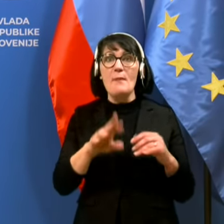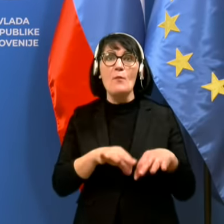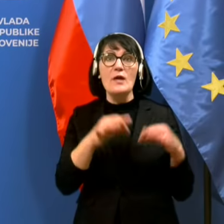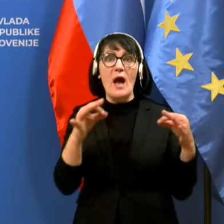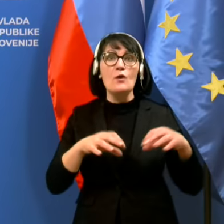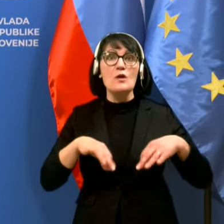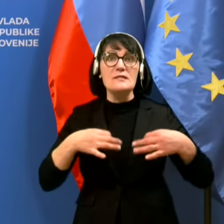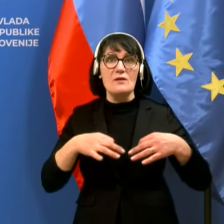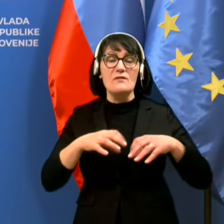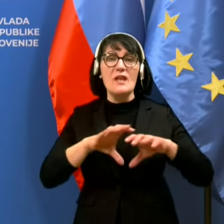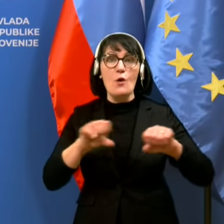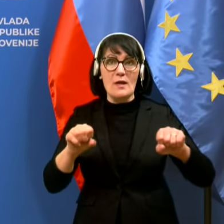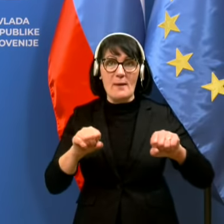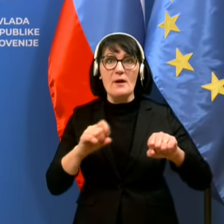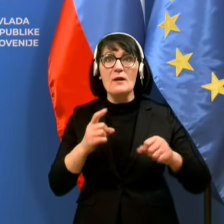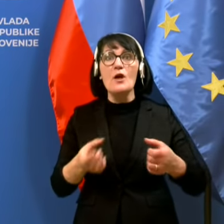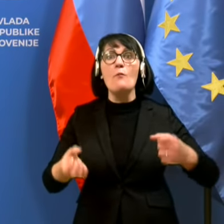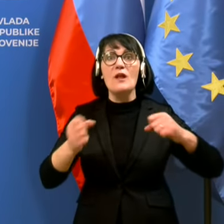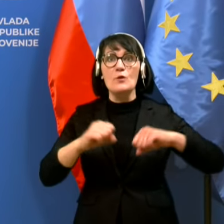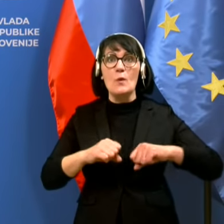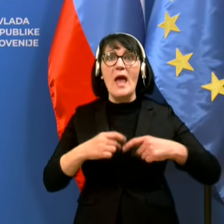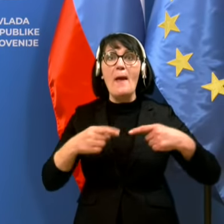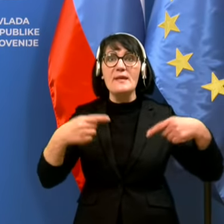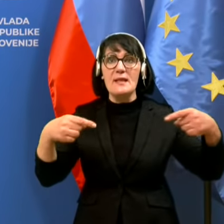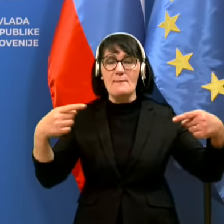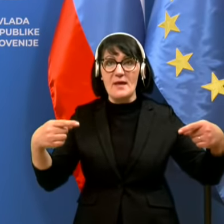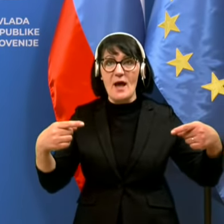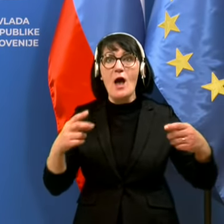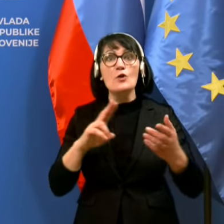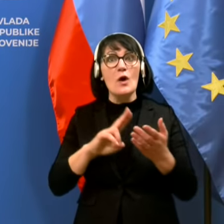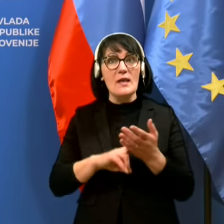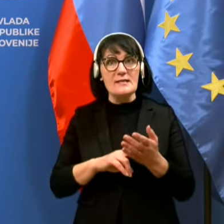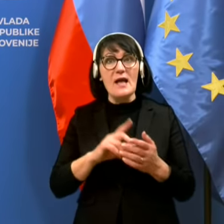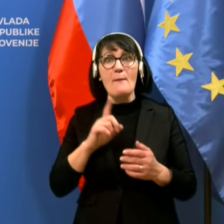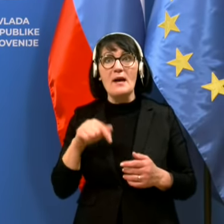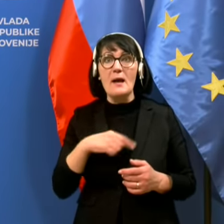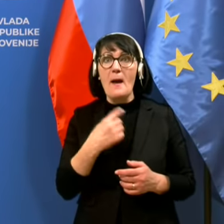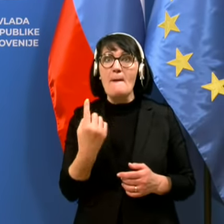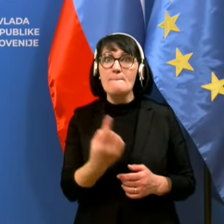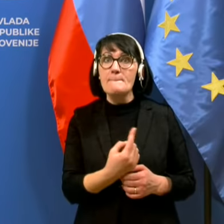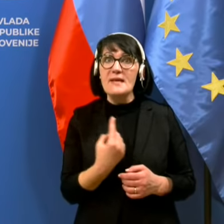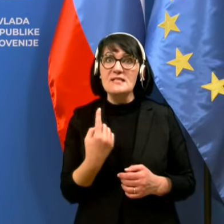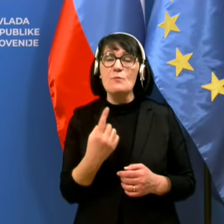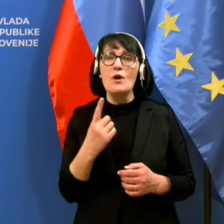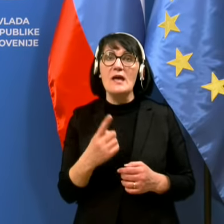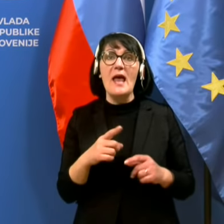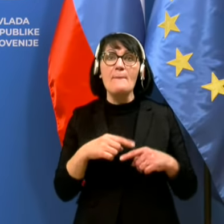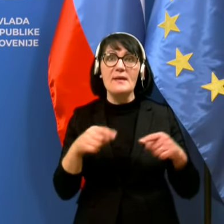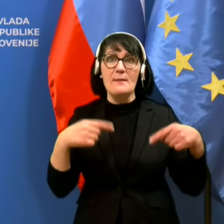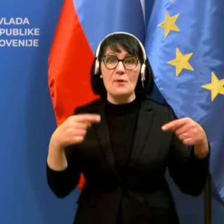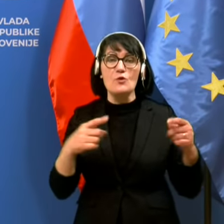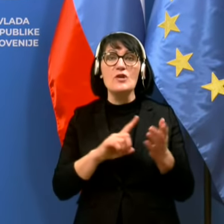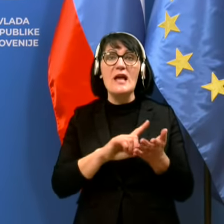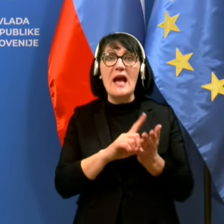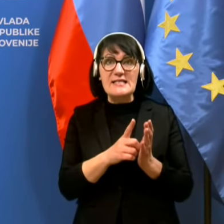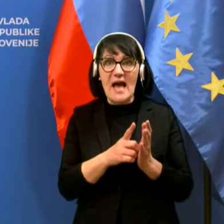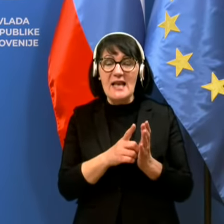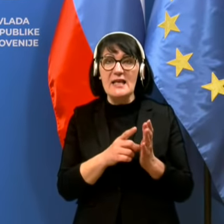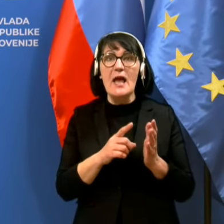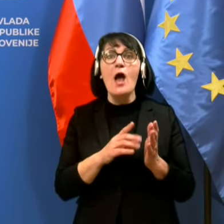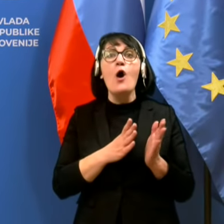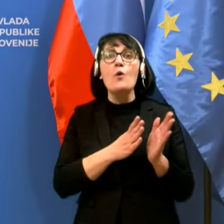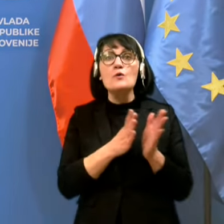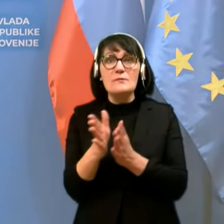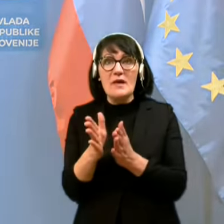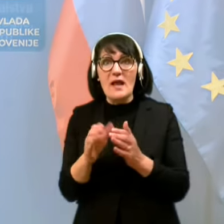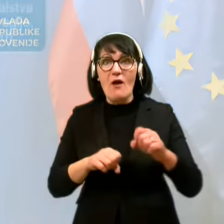obvladoval epidemijo. To je res, Ampak mi smo v kontekstu tukaj le vseeno, ker epidemiološki kazalniki usmirjajo